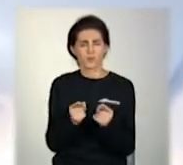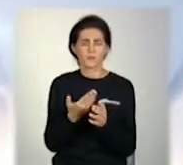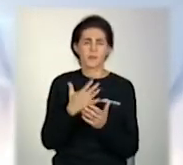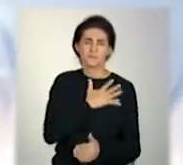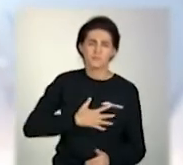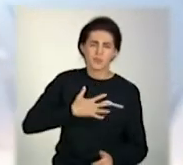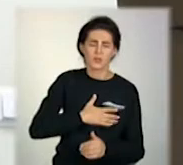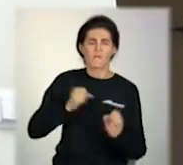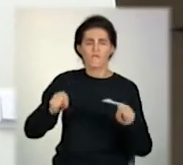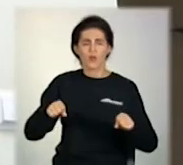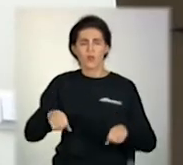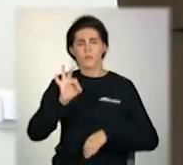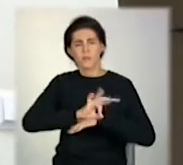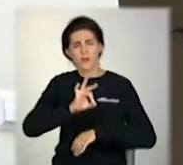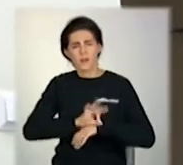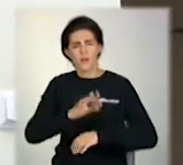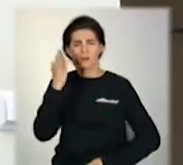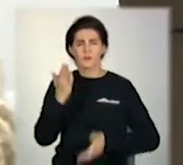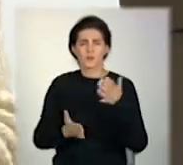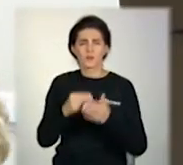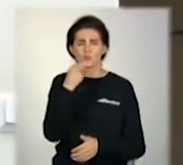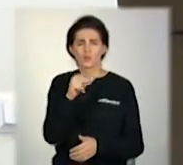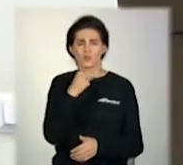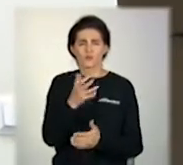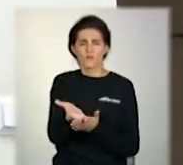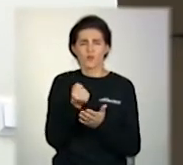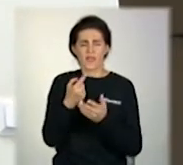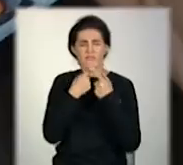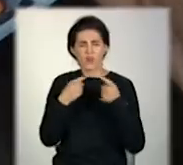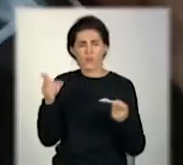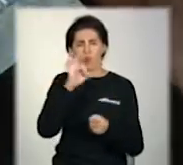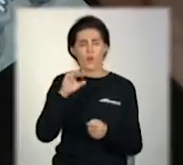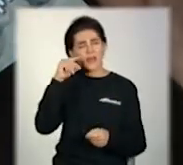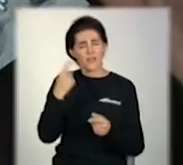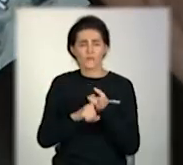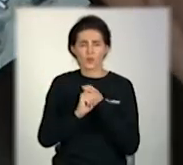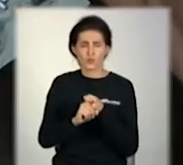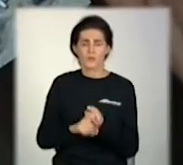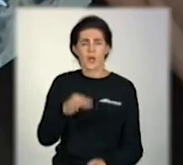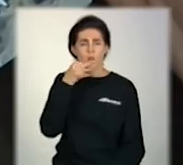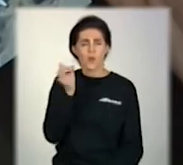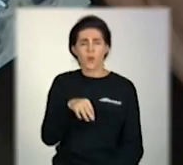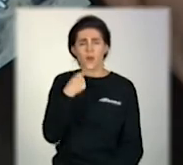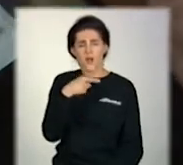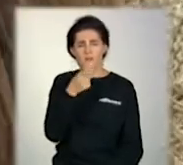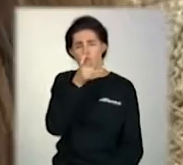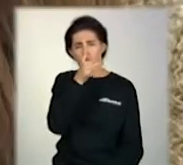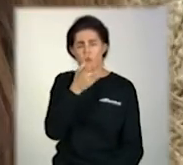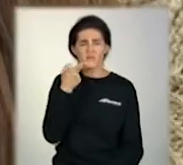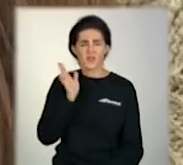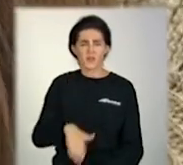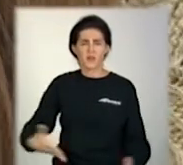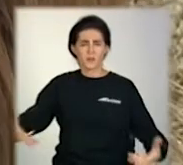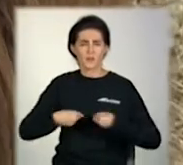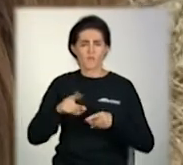переживаннями з приводу можливого захворювання і краще обробляли інформацію про коронавірус. Спеціалісти кажуть, гумор позитивно впливає на